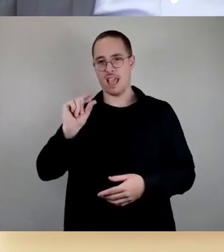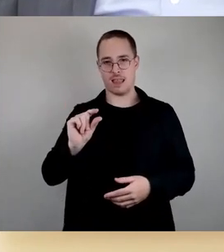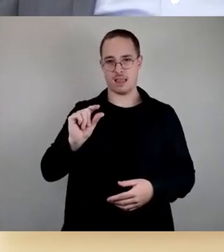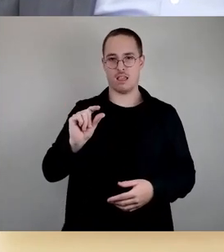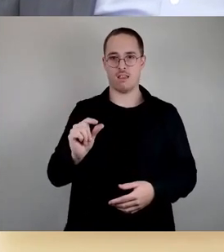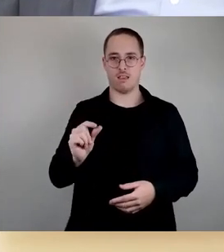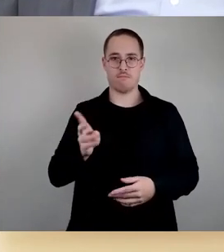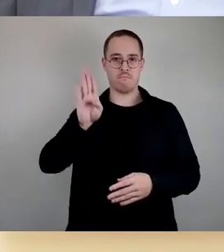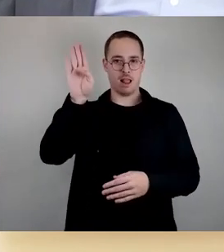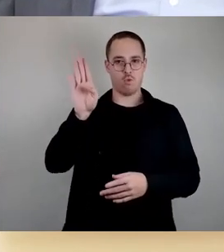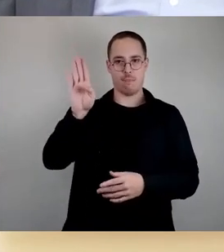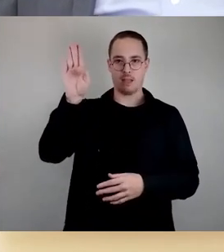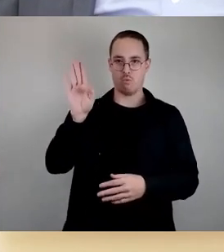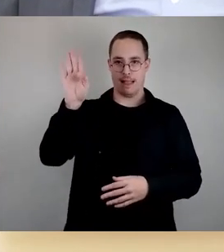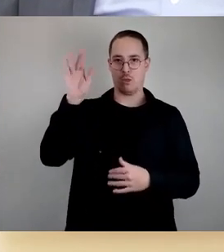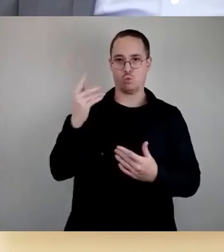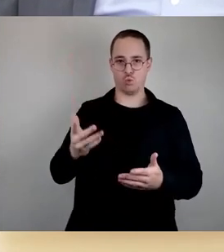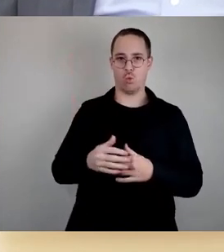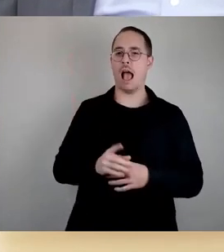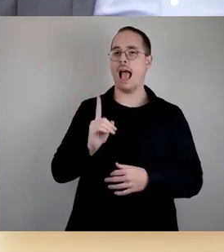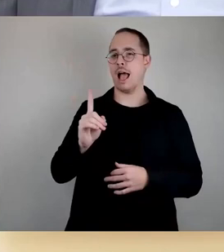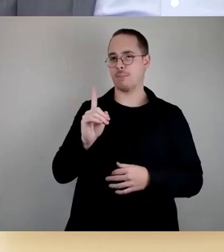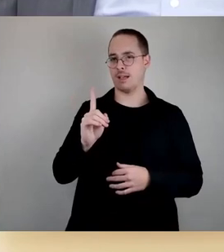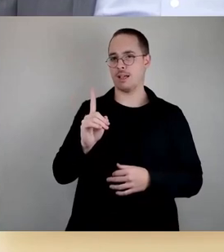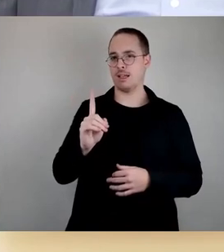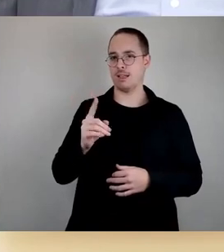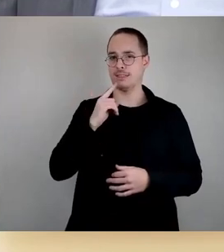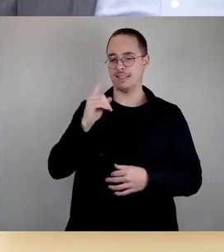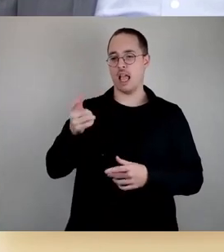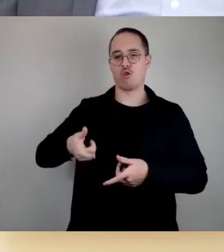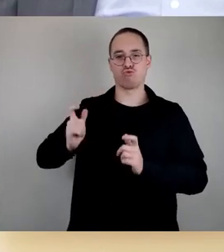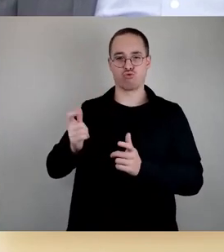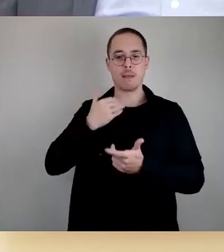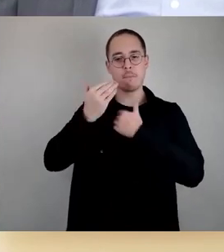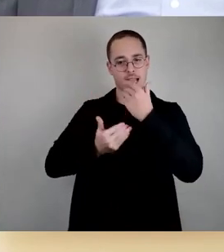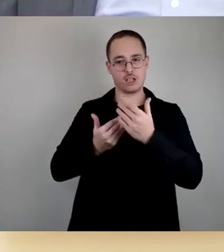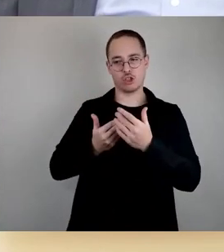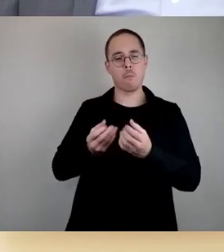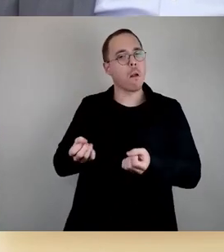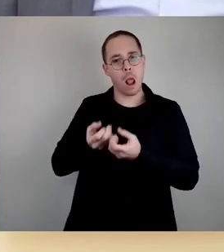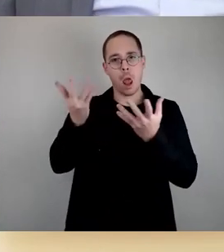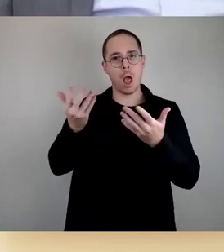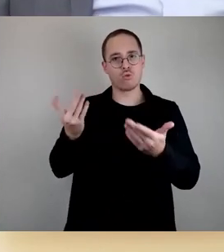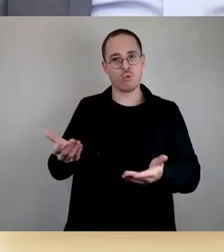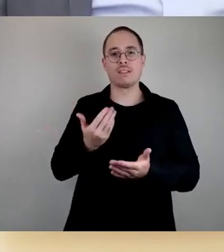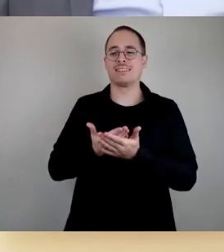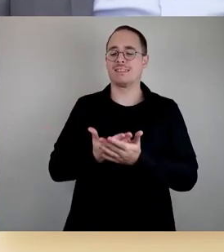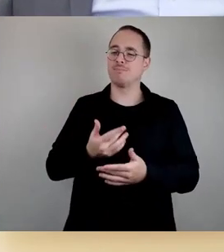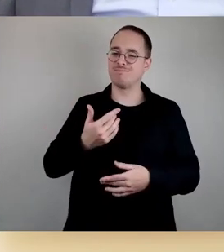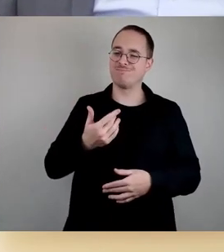und doch einen relativ deutlichen Ausschussbericht, sodass ich mal auf die Fraktionsrunde versuche zu verzichten